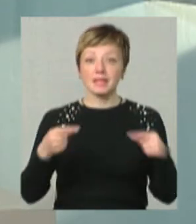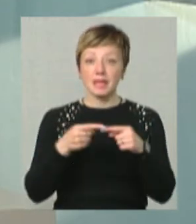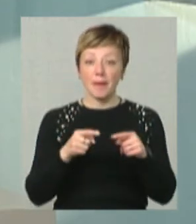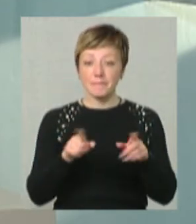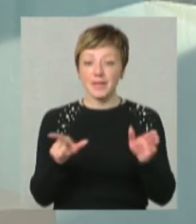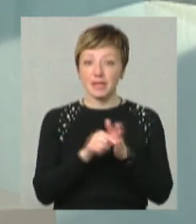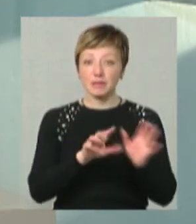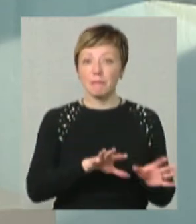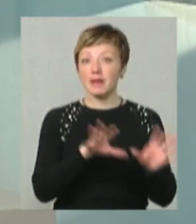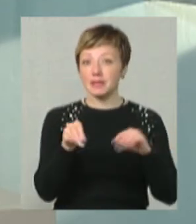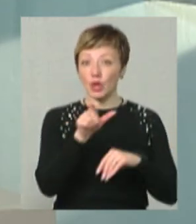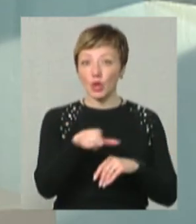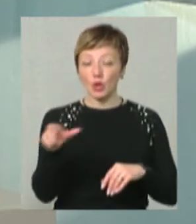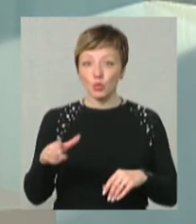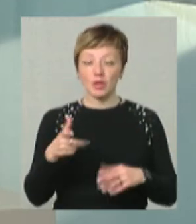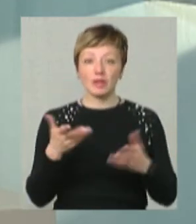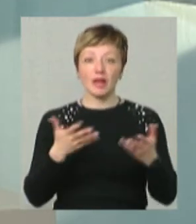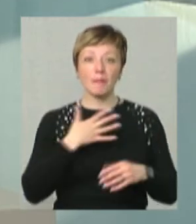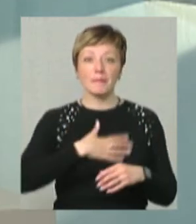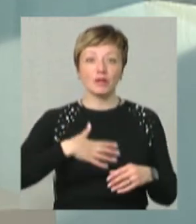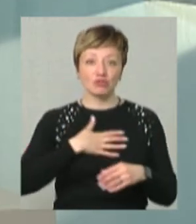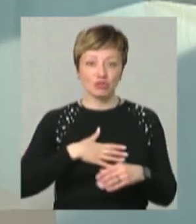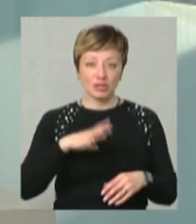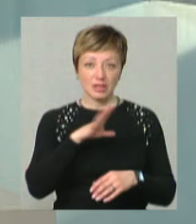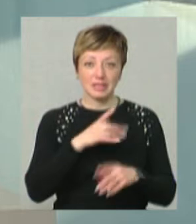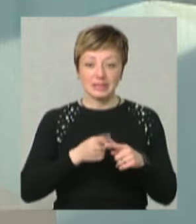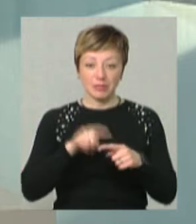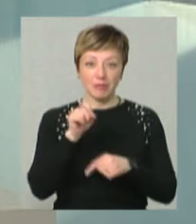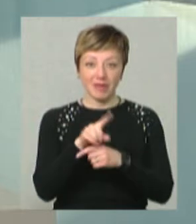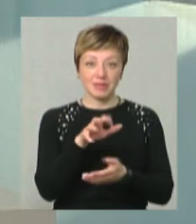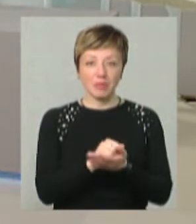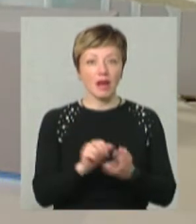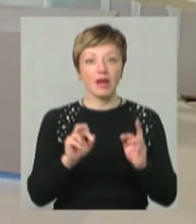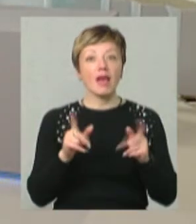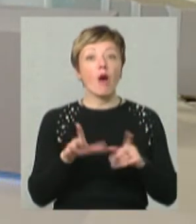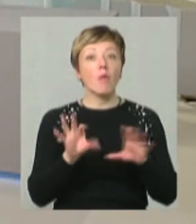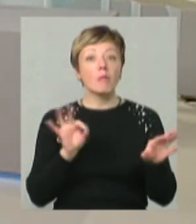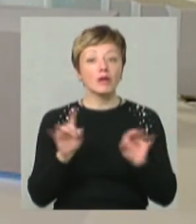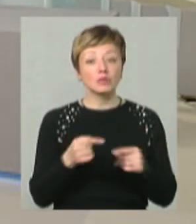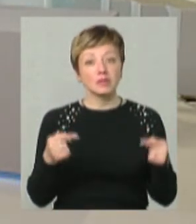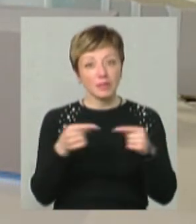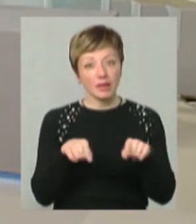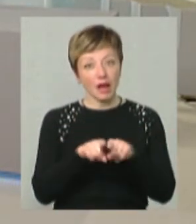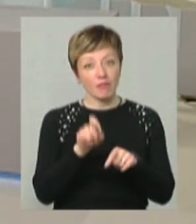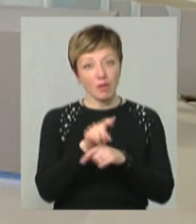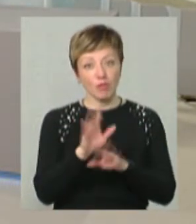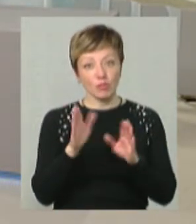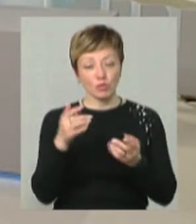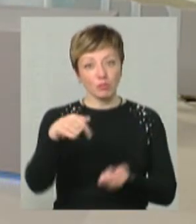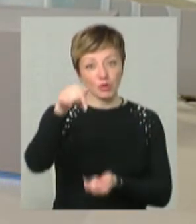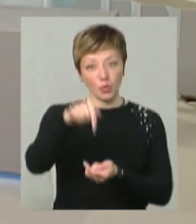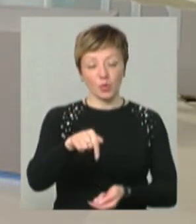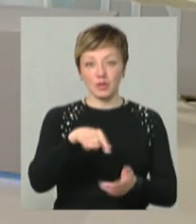переселенцями і людьми, які стрес пережили, саме цими вправами займатися? І як обиралися, що саме такі вправи для них будуть